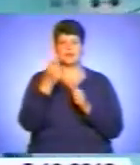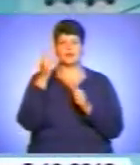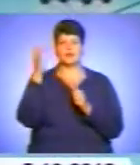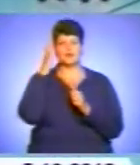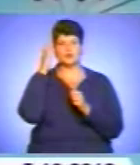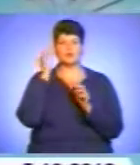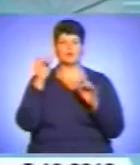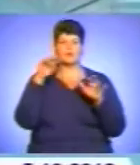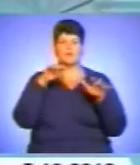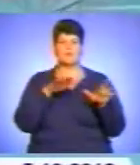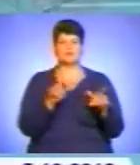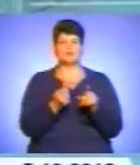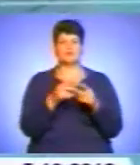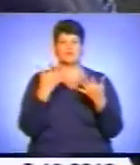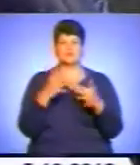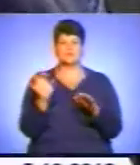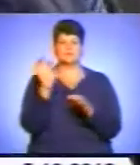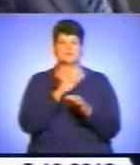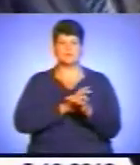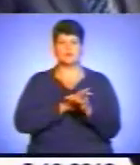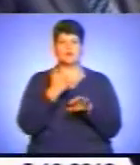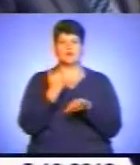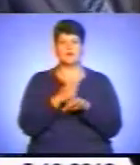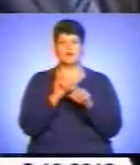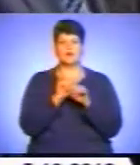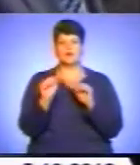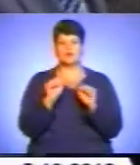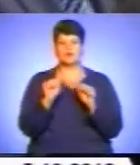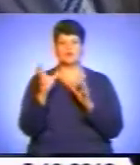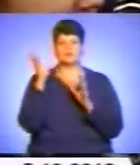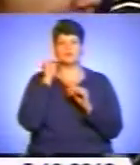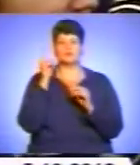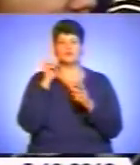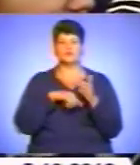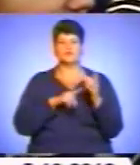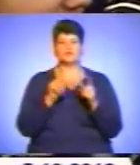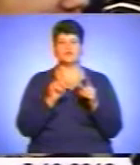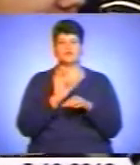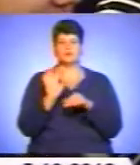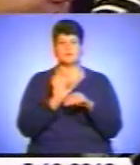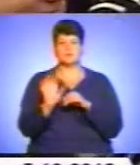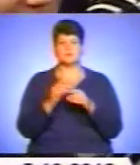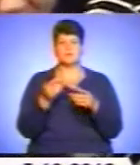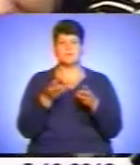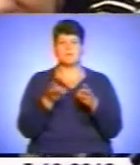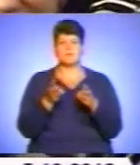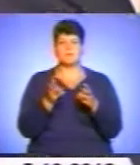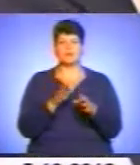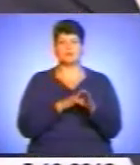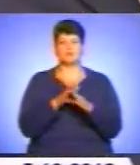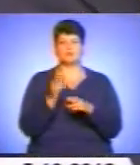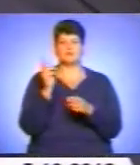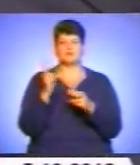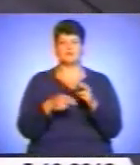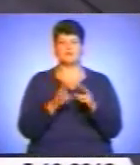газових родовищах, що вже експлуатуються. Глава уряду сподівається, виробництво ядерного палива на Кировоградському заводі дозволить повністю закрити всі